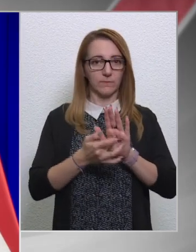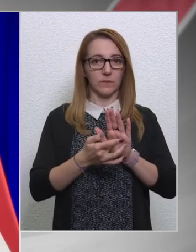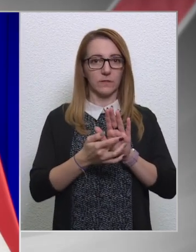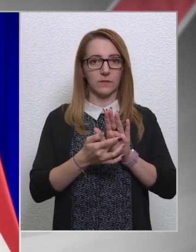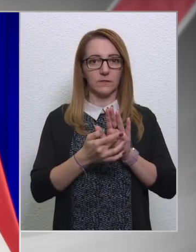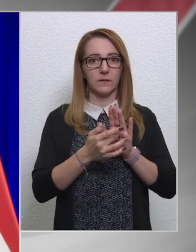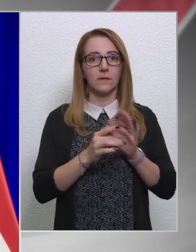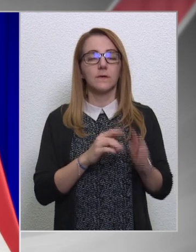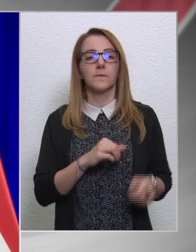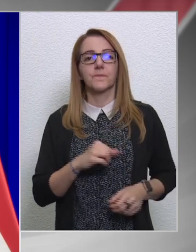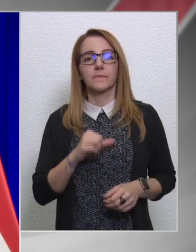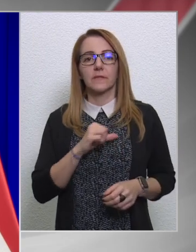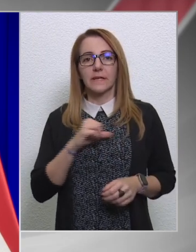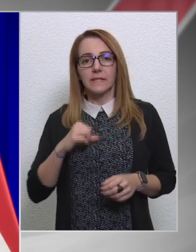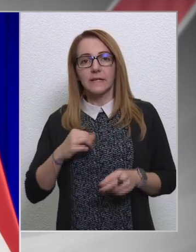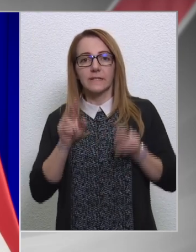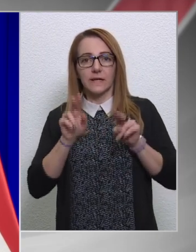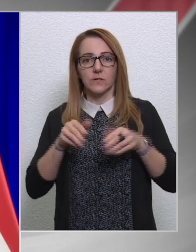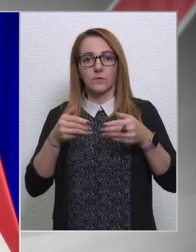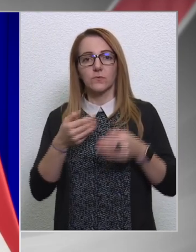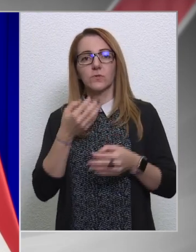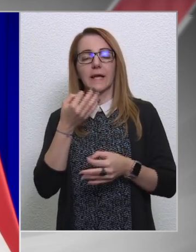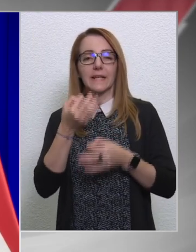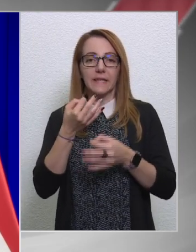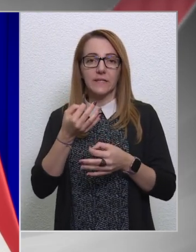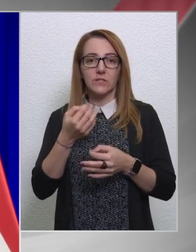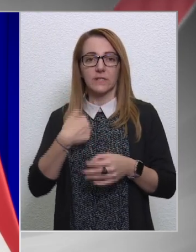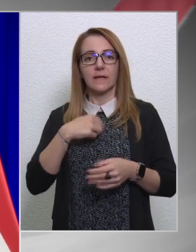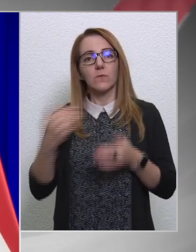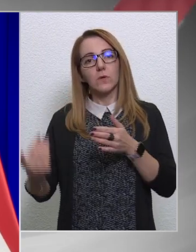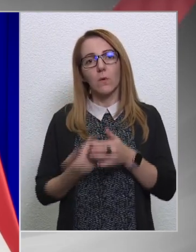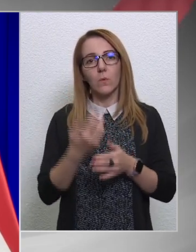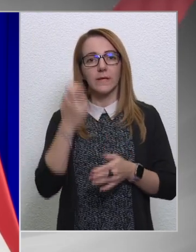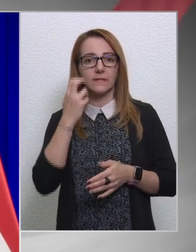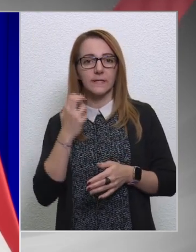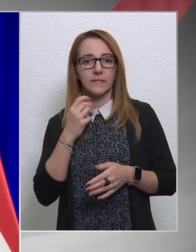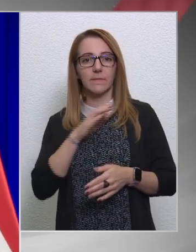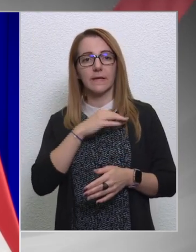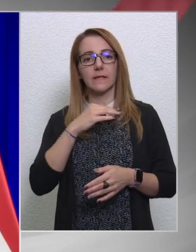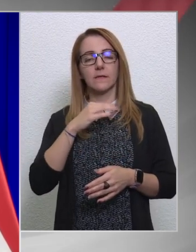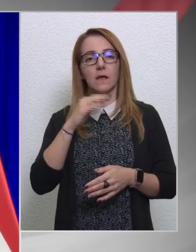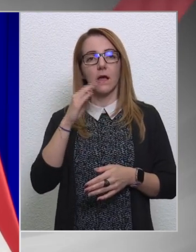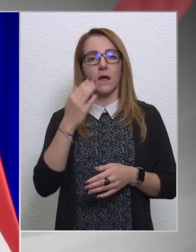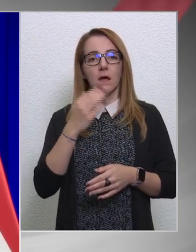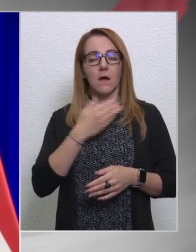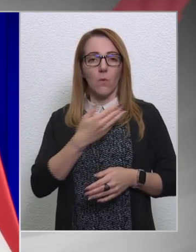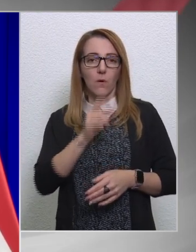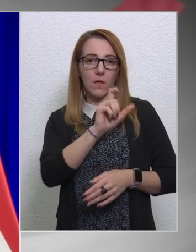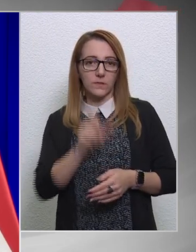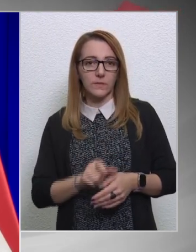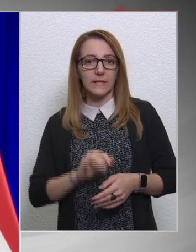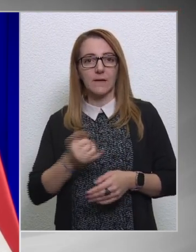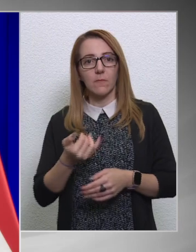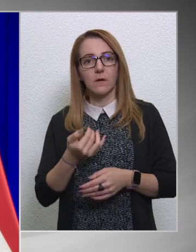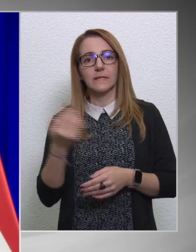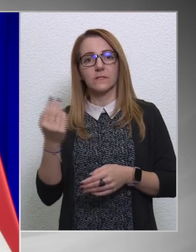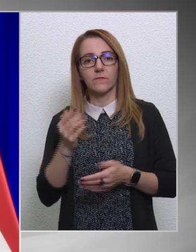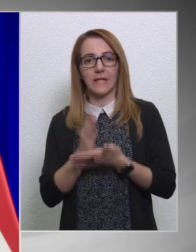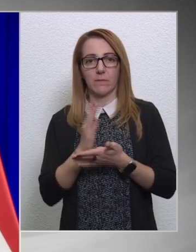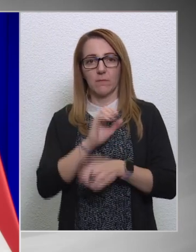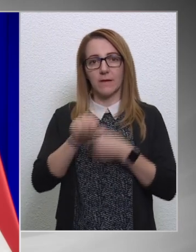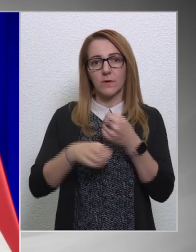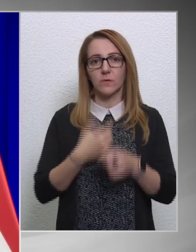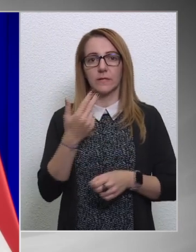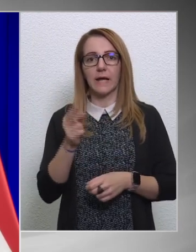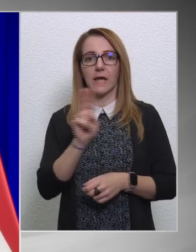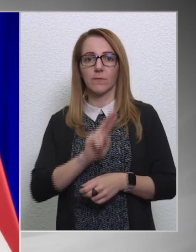van például az integritási hatóság kérdés, ami számunkra új intézmény, de Olaszországban és Szlovéniában már működik. Most már három Európai Uniós